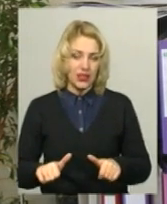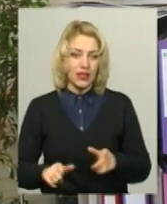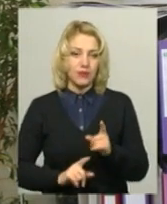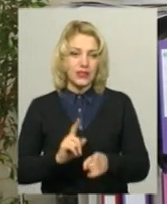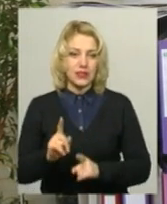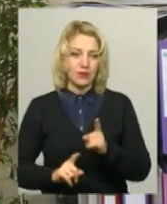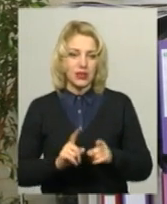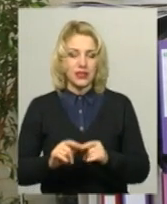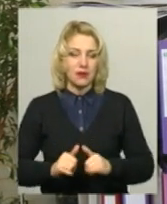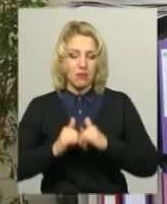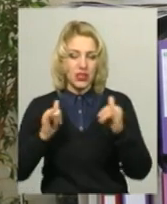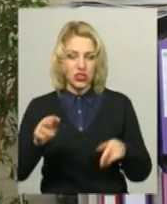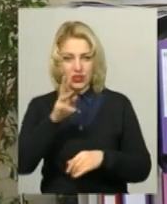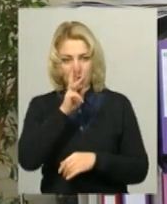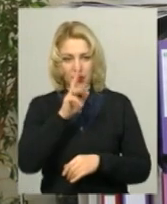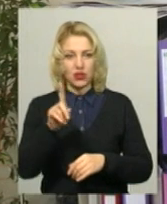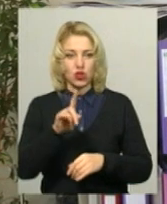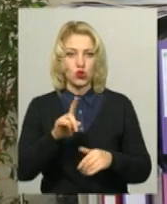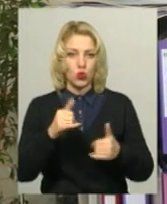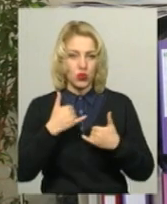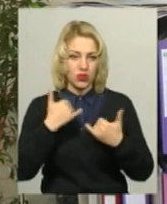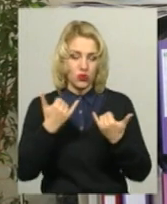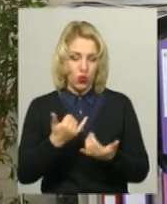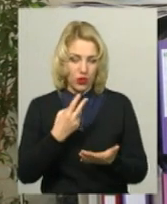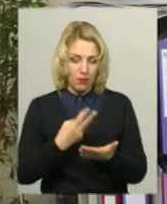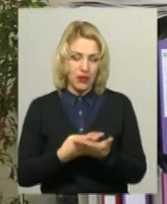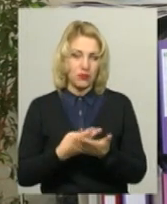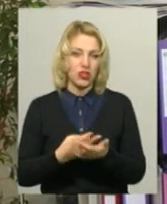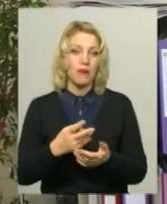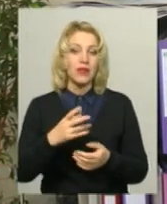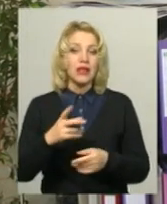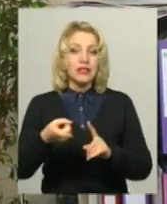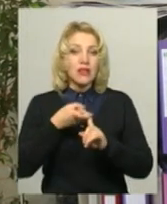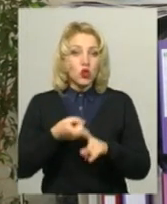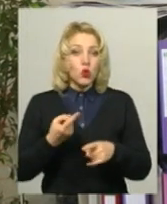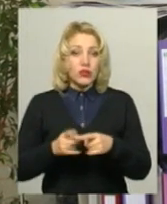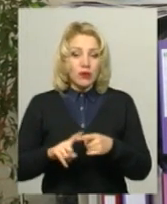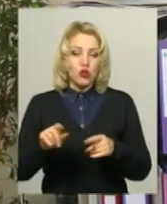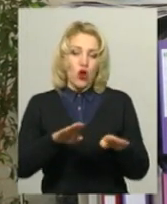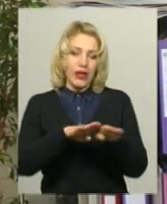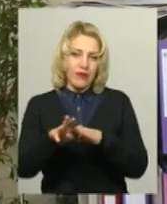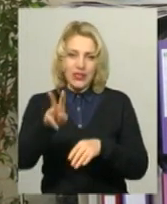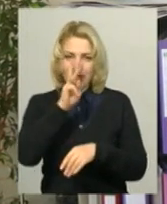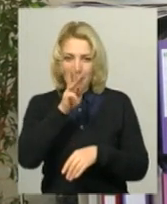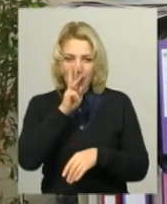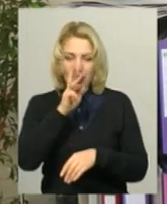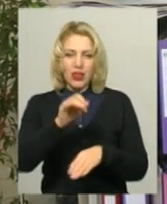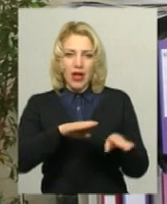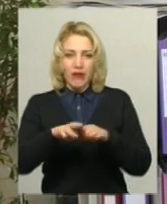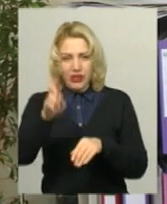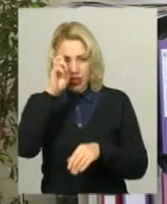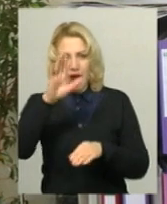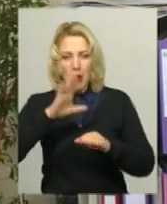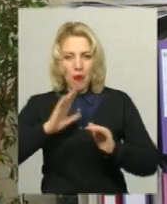збільшення заробітної плати, що ми сьогодні передбачаємо в зв'язку з тим, що рівень заробітної плати на рівні держави